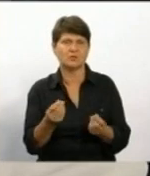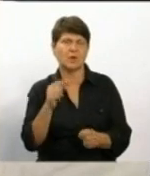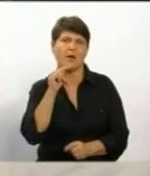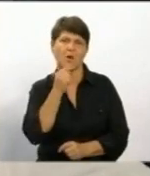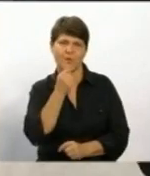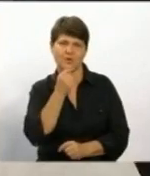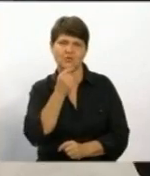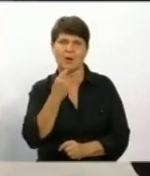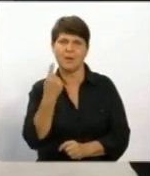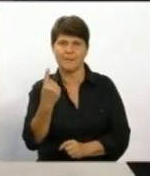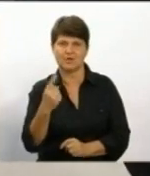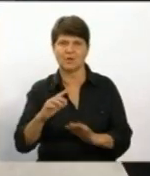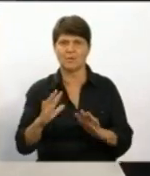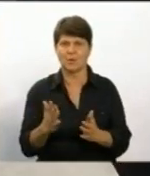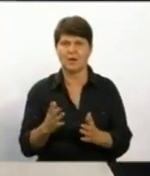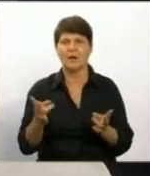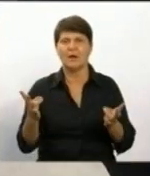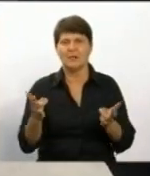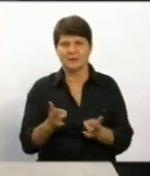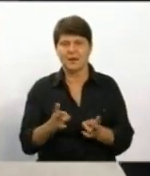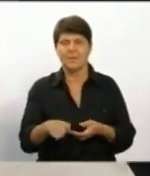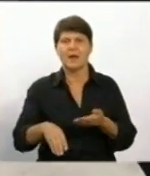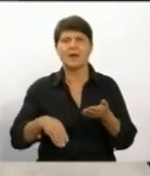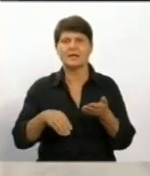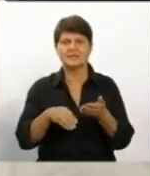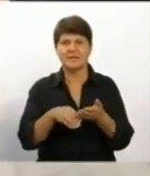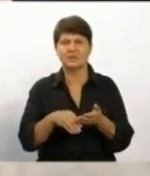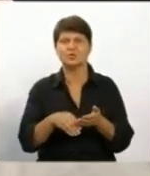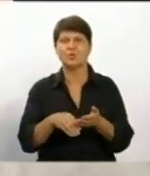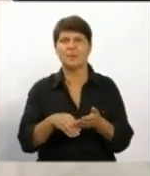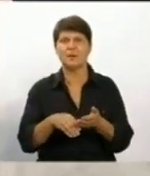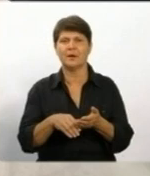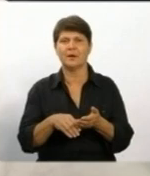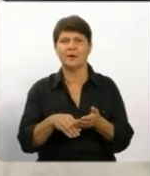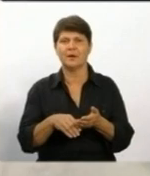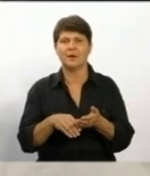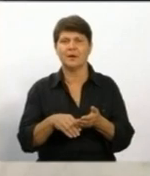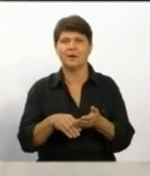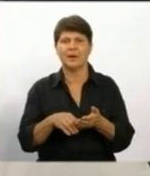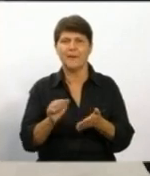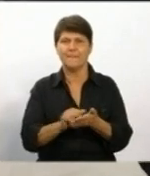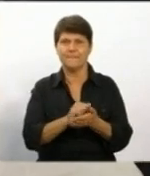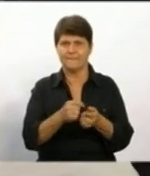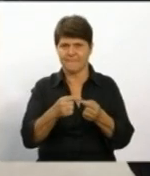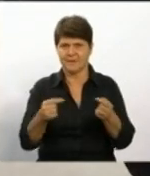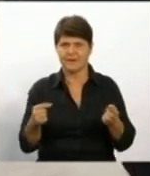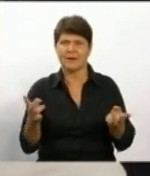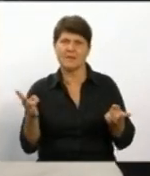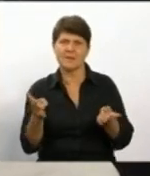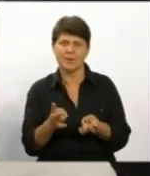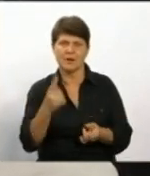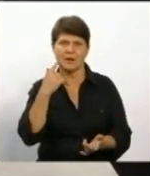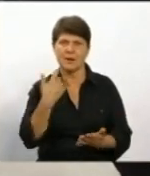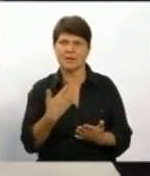Другий момент, тут мало купити помпу, потрібні засоби, матеріали, які також лягають, наприклад,